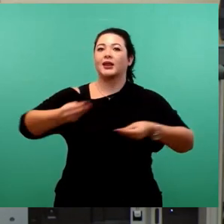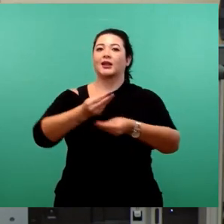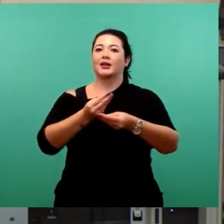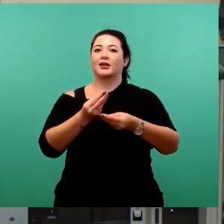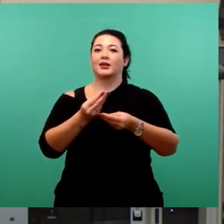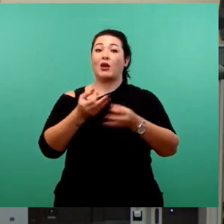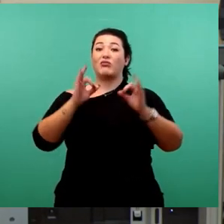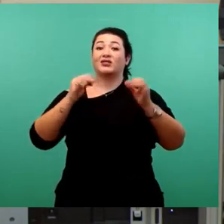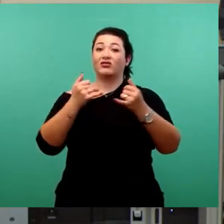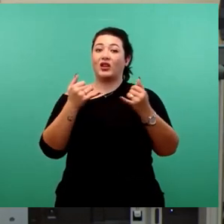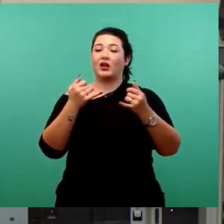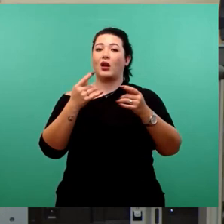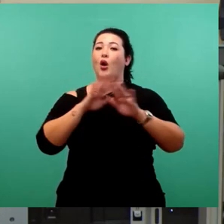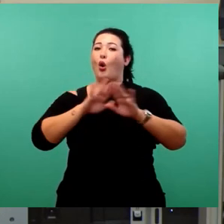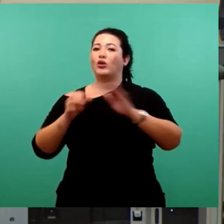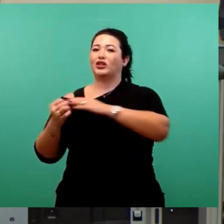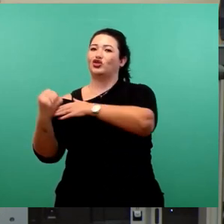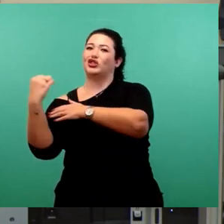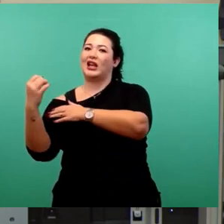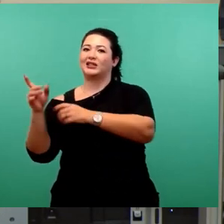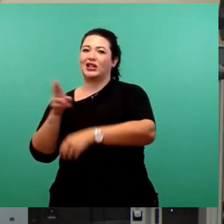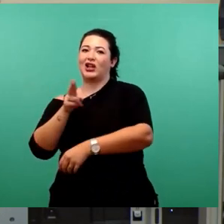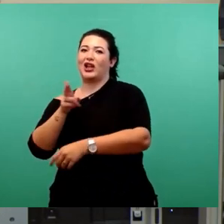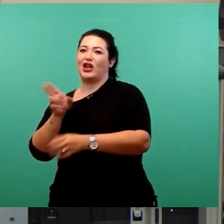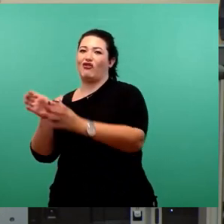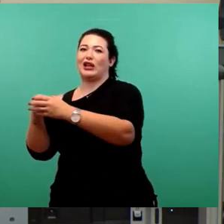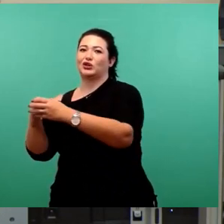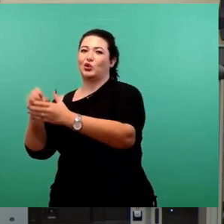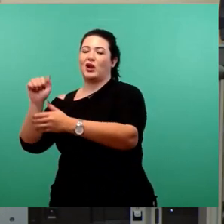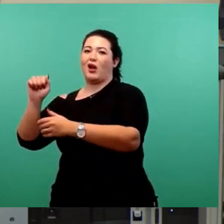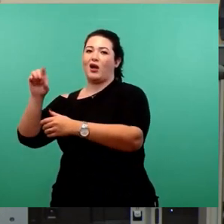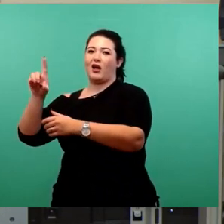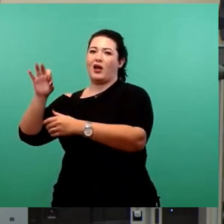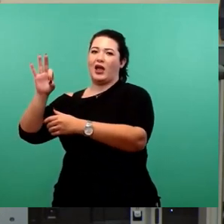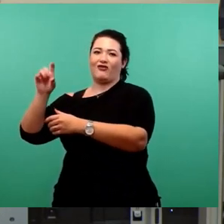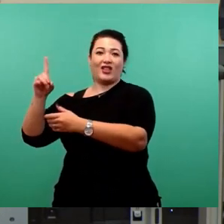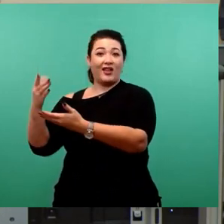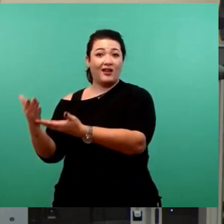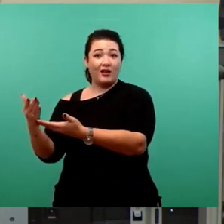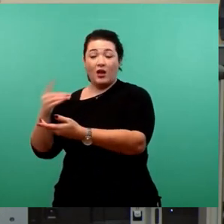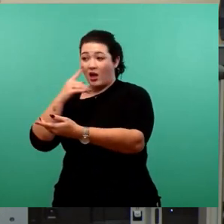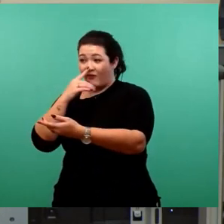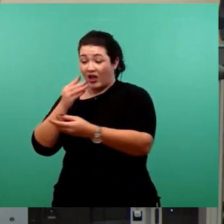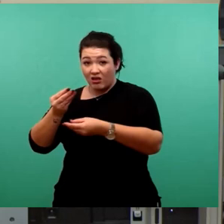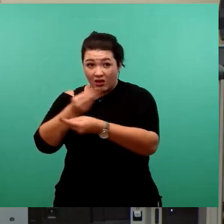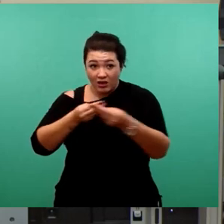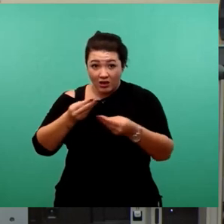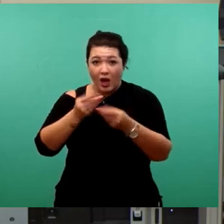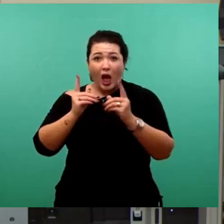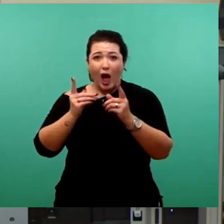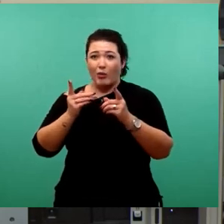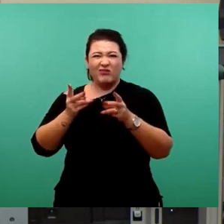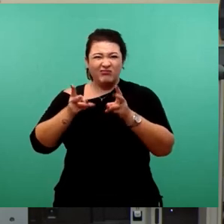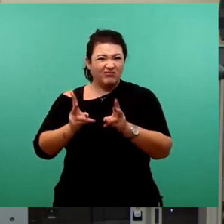stärksten Fraktionen der AfD. Was ist es dann wert, wenn man miteinander redet, wenn man dann doch nicht miteinander redet? Oder